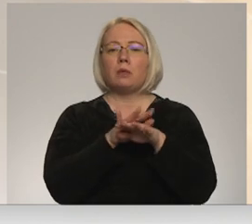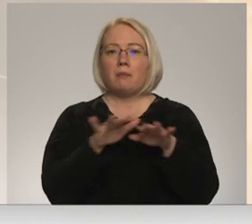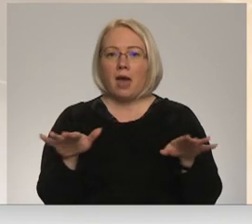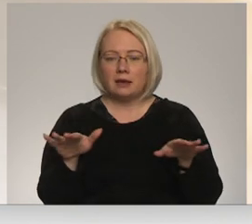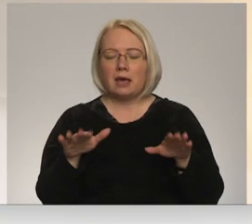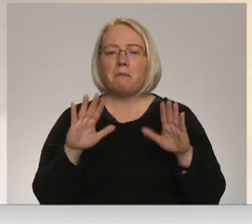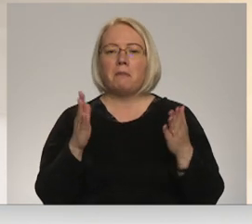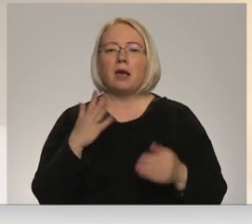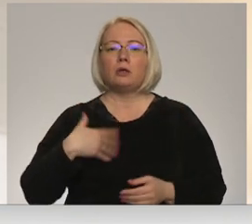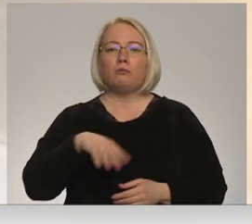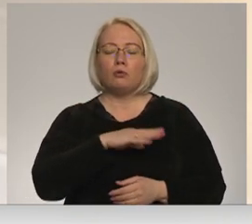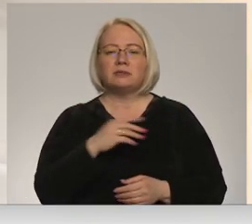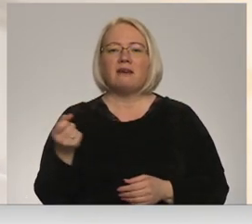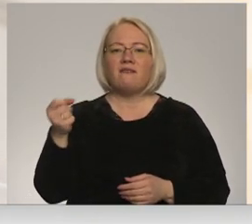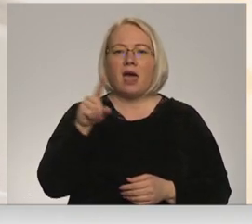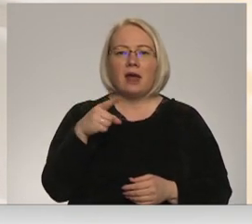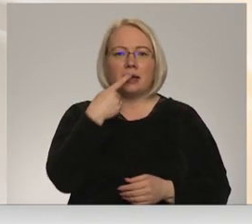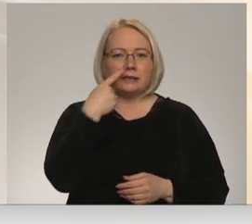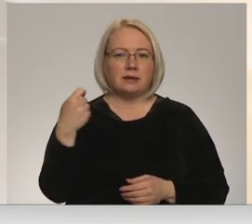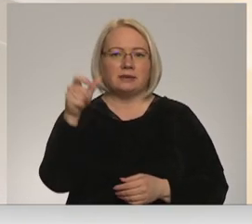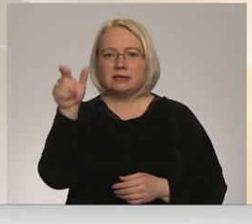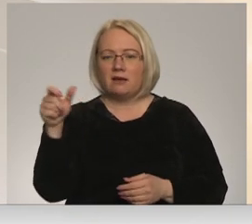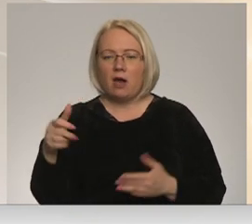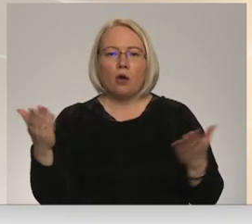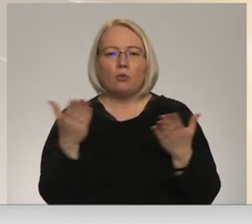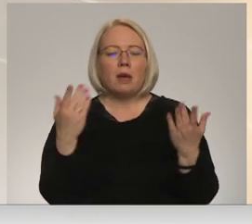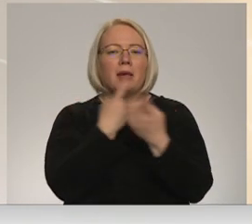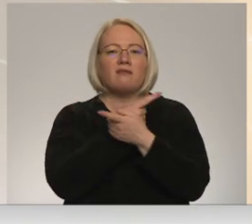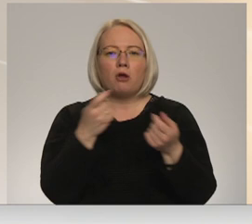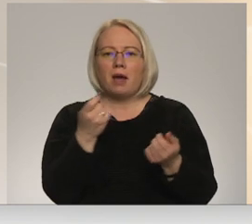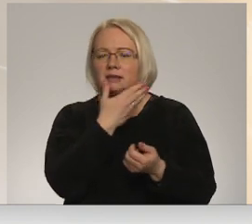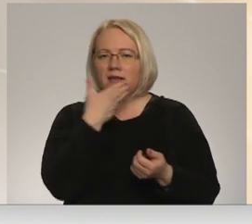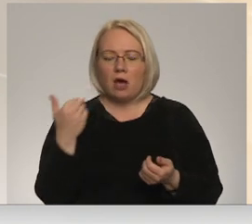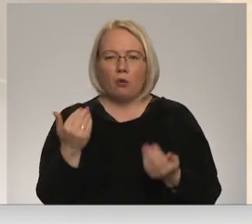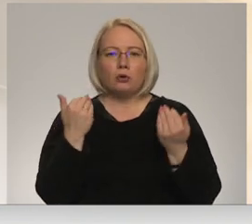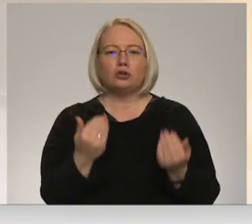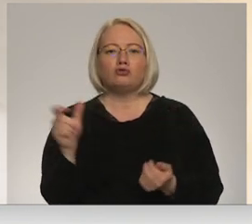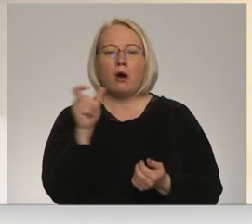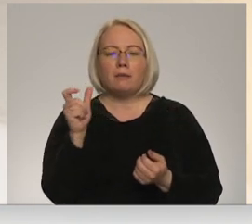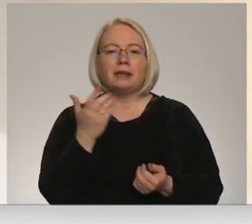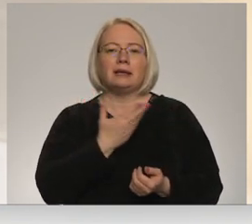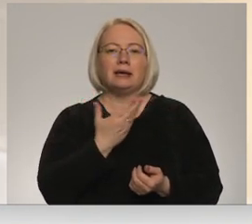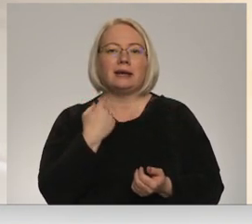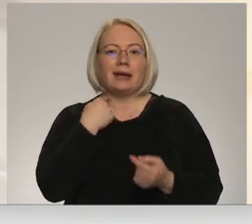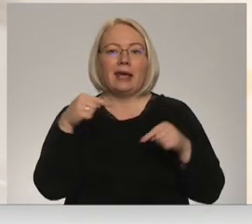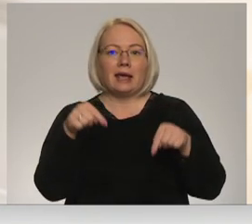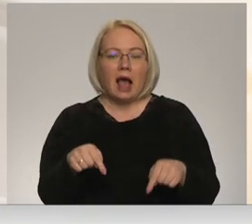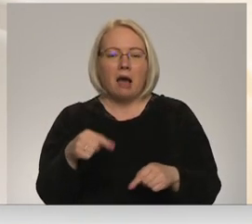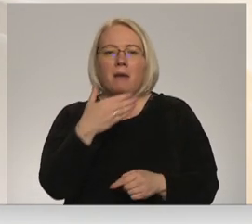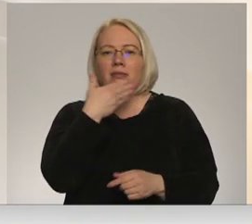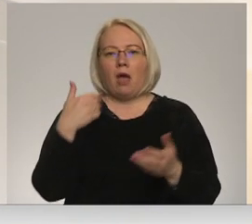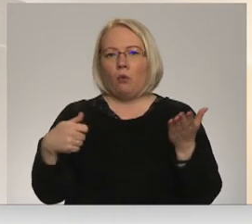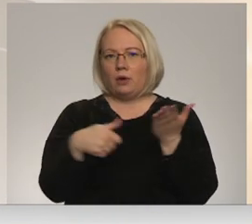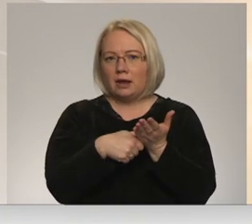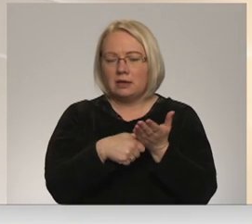Bet mums ir vairāki simti, par kuriem mums nav informācijas, kas šobrīd ir galvaspilsētā, bet nav uzskaitīta. Tāpēc